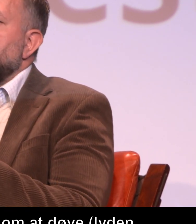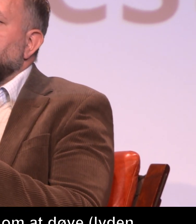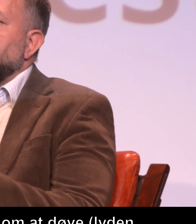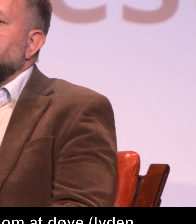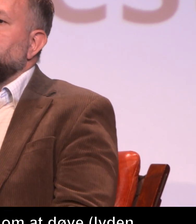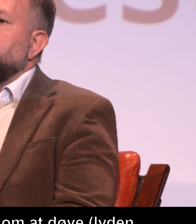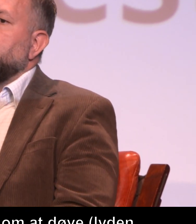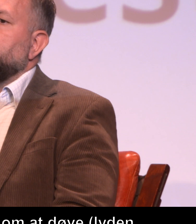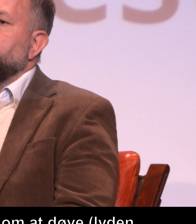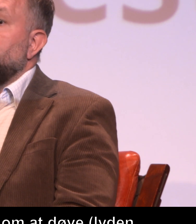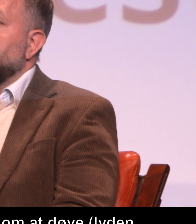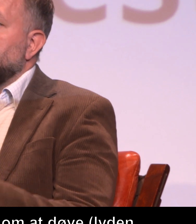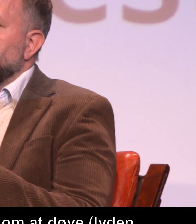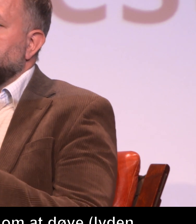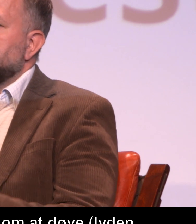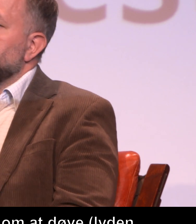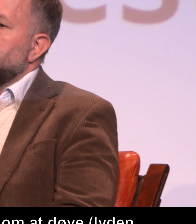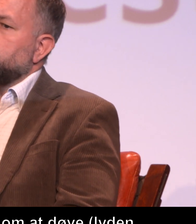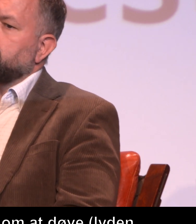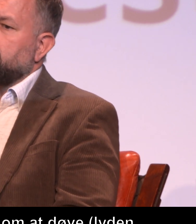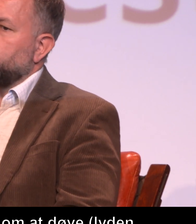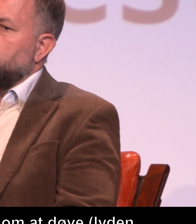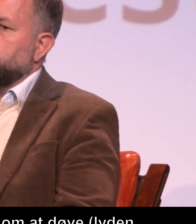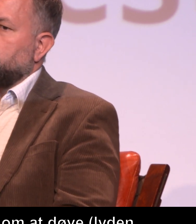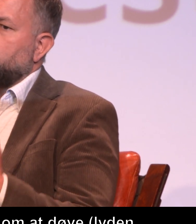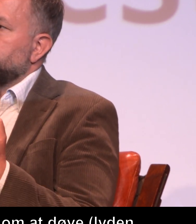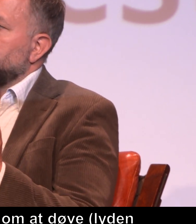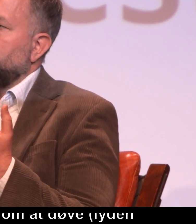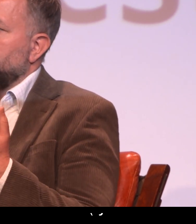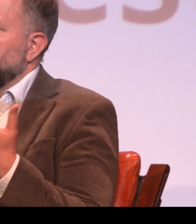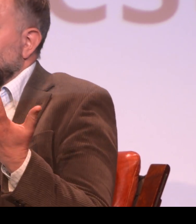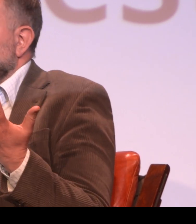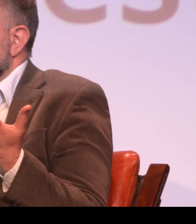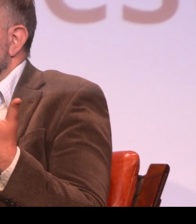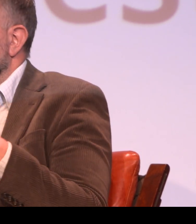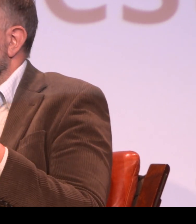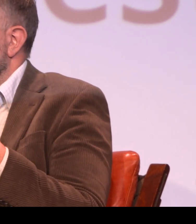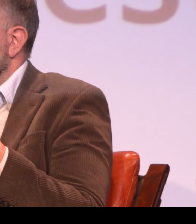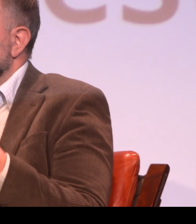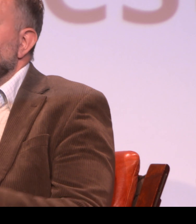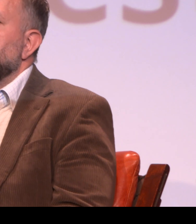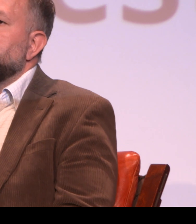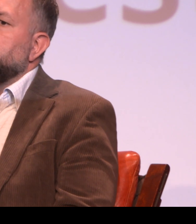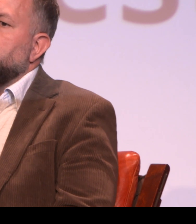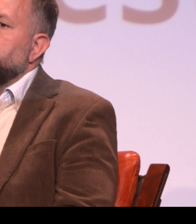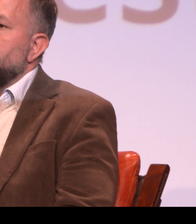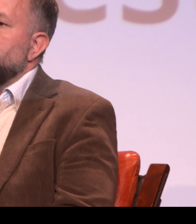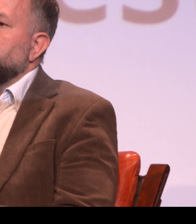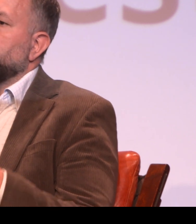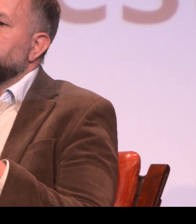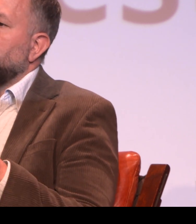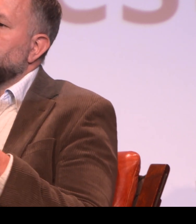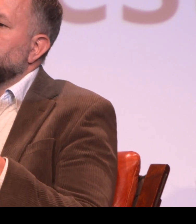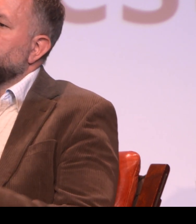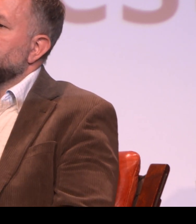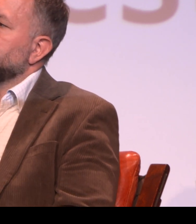etterspørsel. Mens for andre grupper, så er det jo ikke jeg som vet hva slags behov som er der ute, og hva